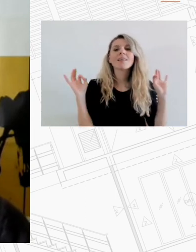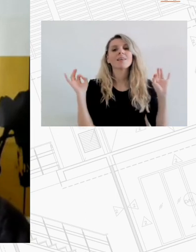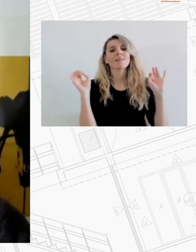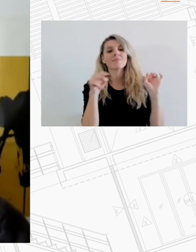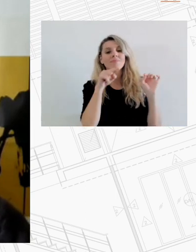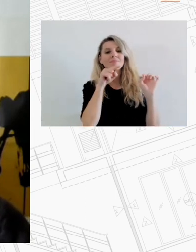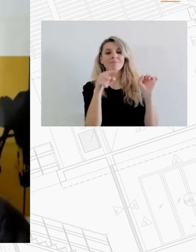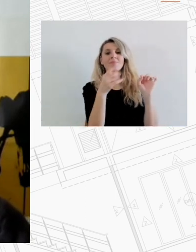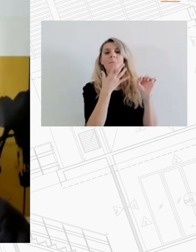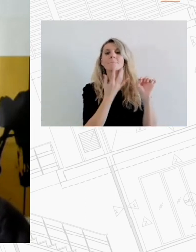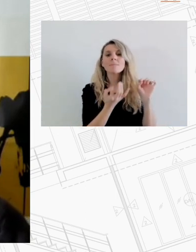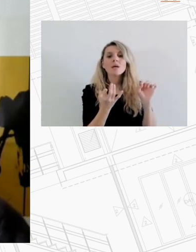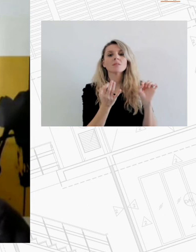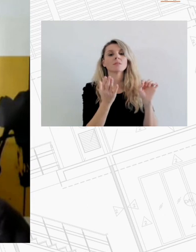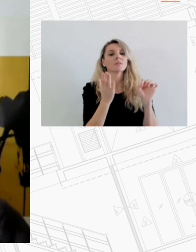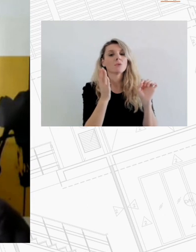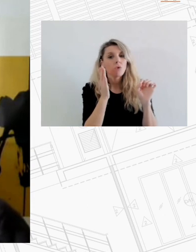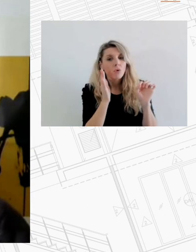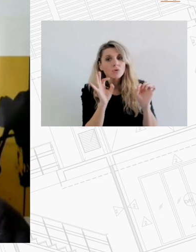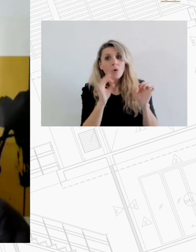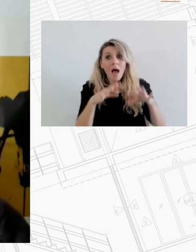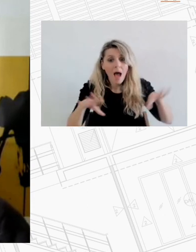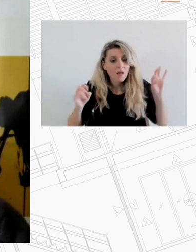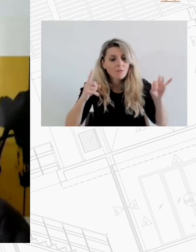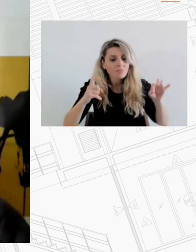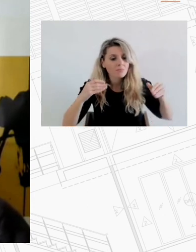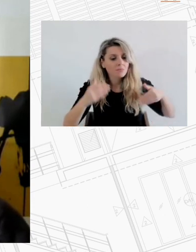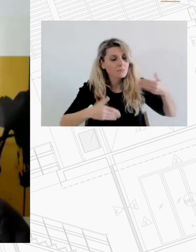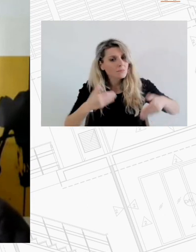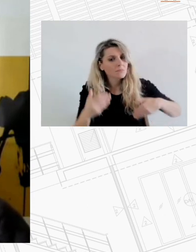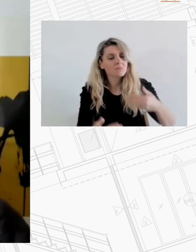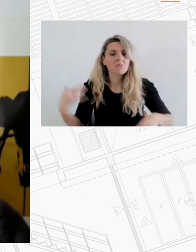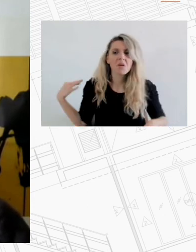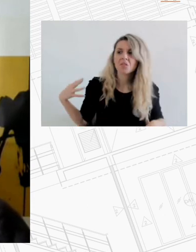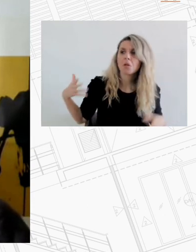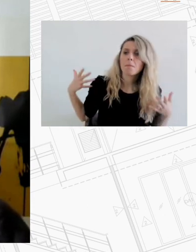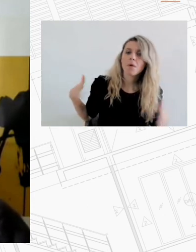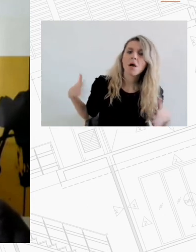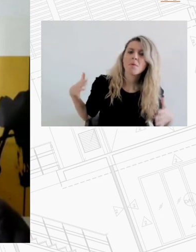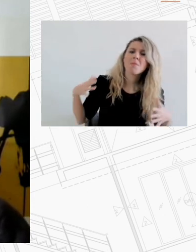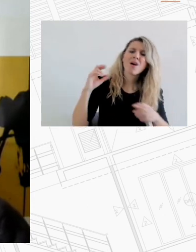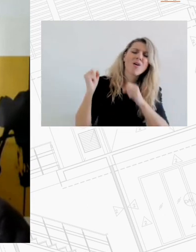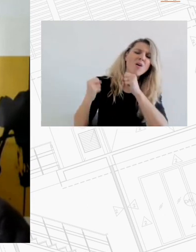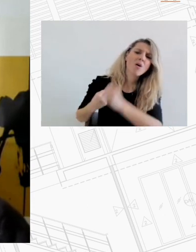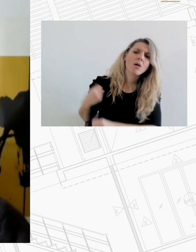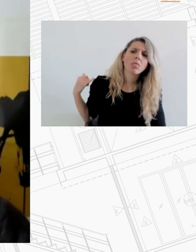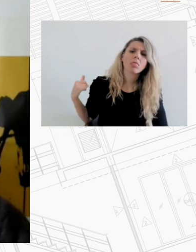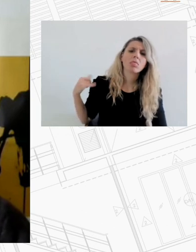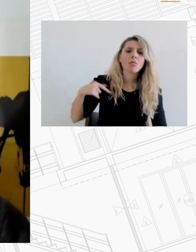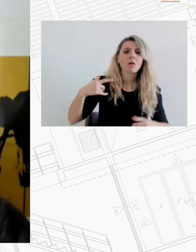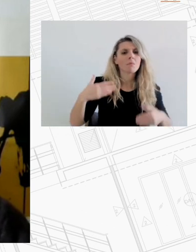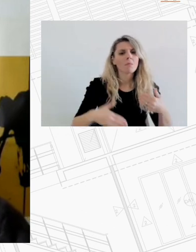έναν έτσι πιο τολμηρό τρόπο και πιο ουσιαστικό από ό,τι έχει γίνει τουλάχιστον τα τελευταία πολλά χρόνια στην Ελλάδα